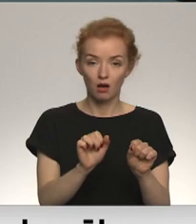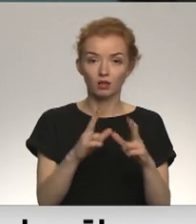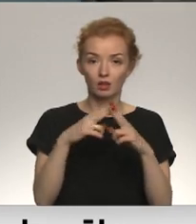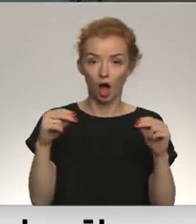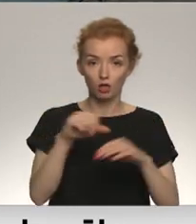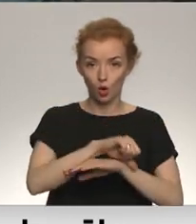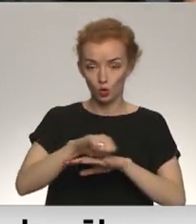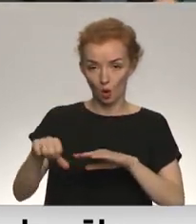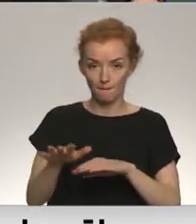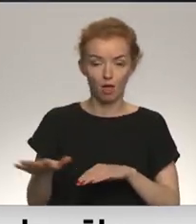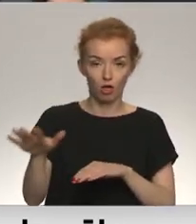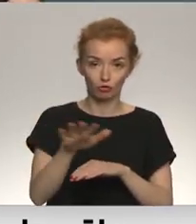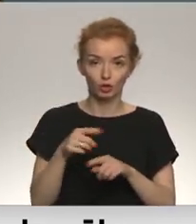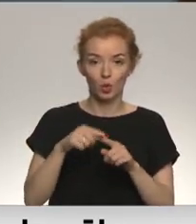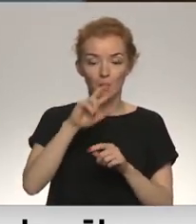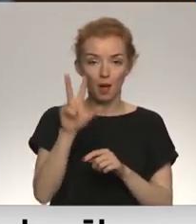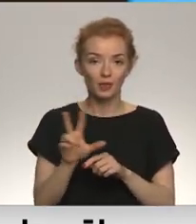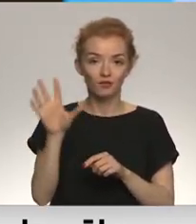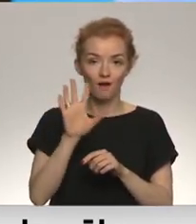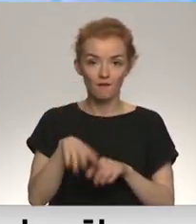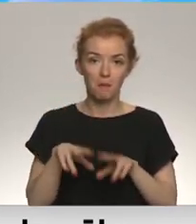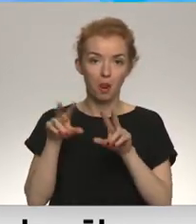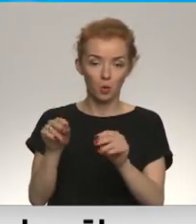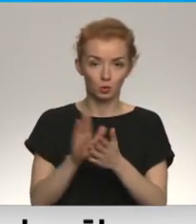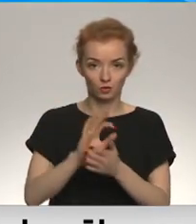ziņā Baltijas valstis varot pilnībā paļauties uz Vāciju.